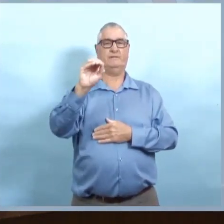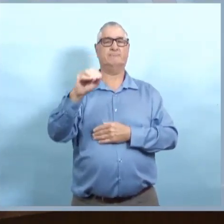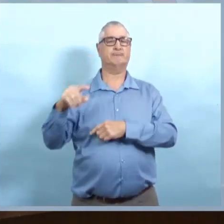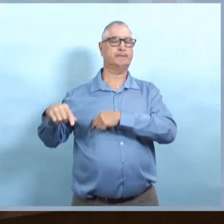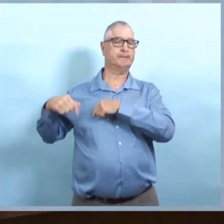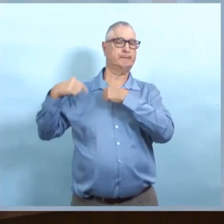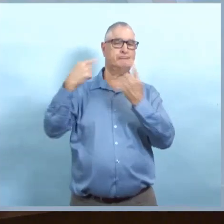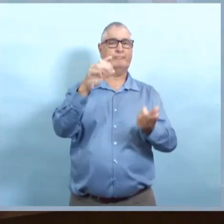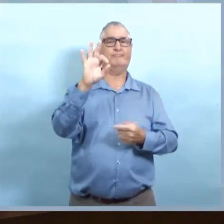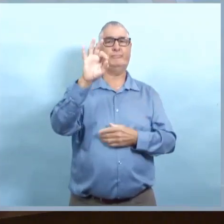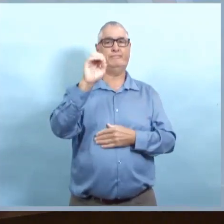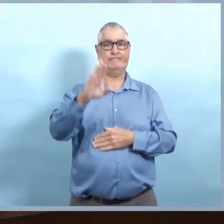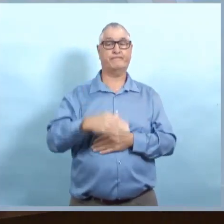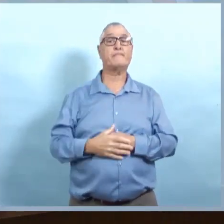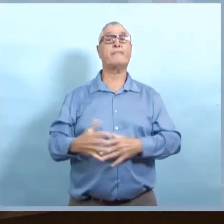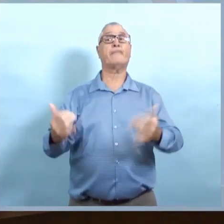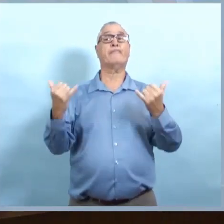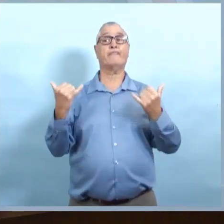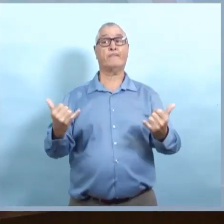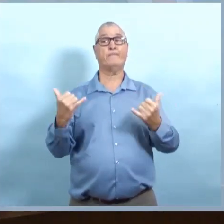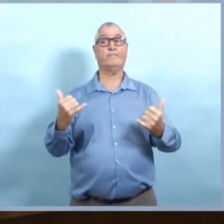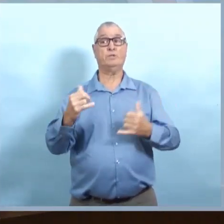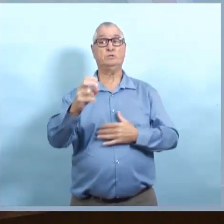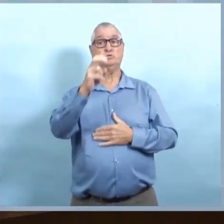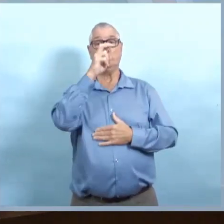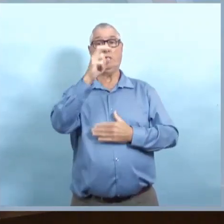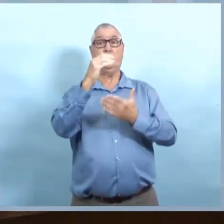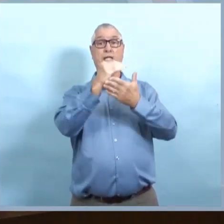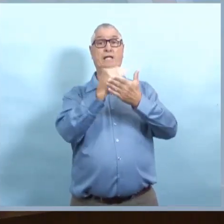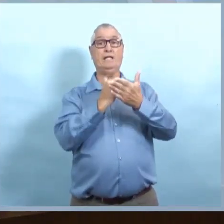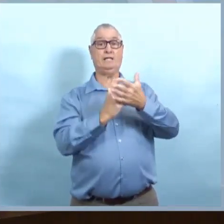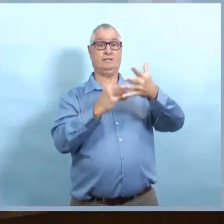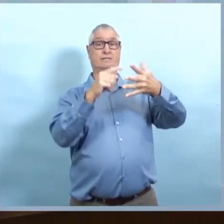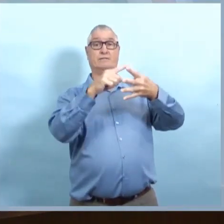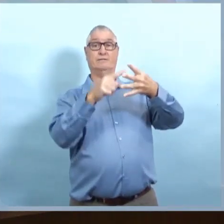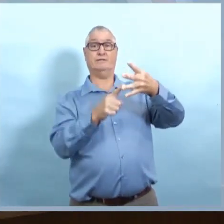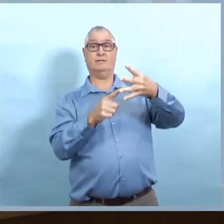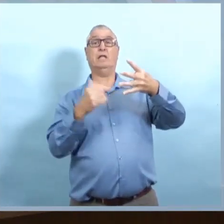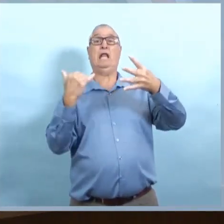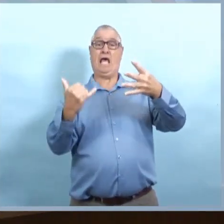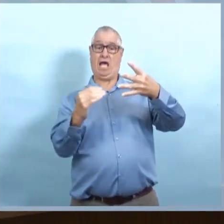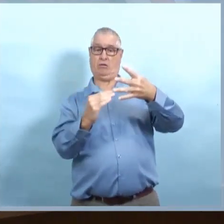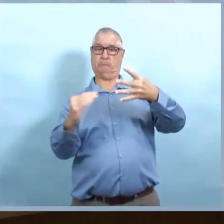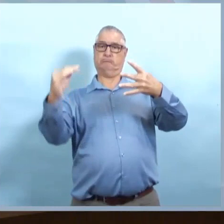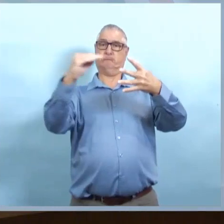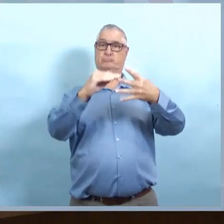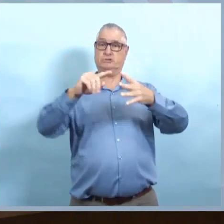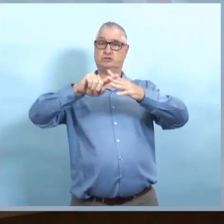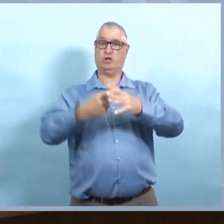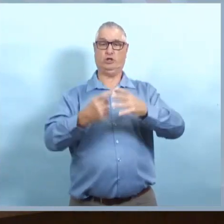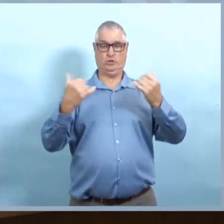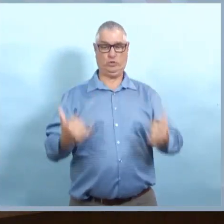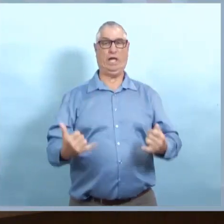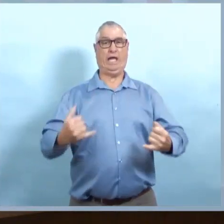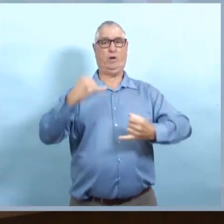Dans la région métropolitaine de Winnipeg, nous avons passé au niveau de réponse restreint selon le système de riposte à la pandémie.